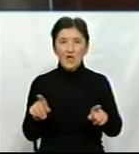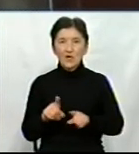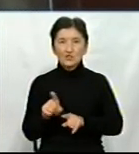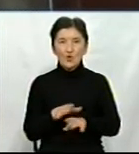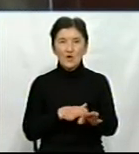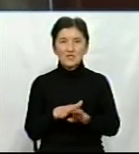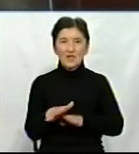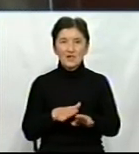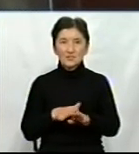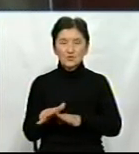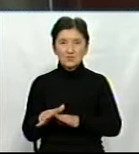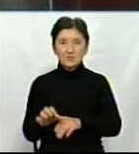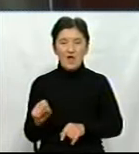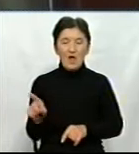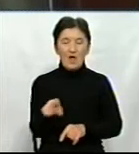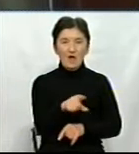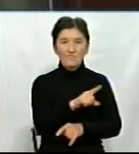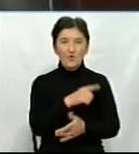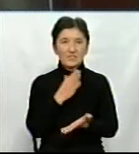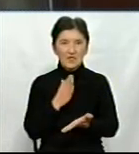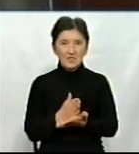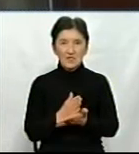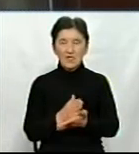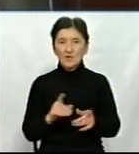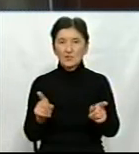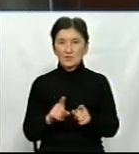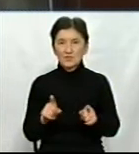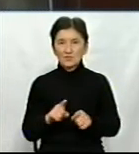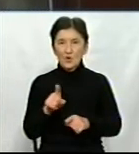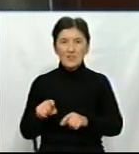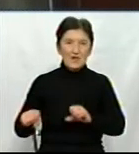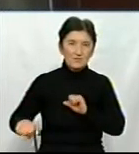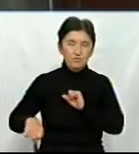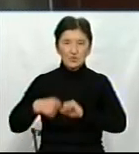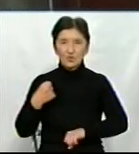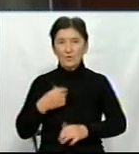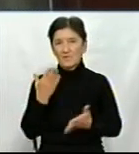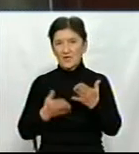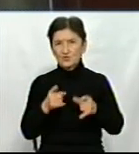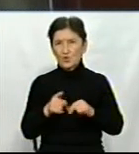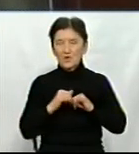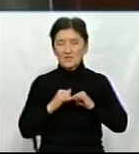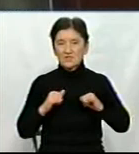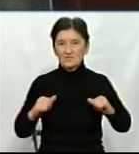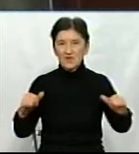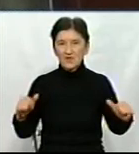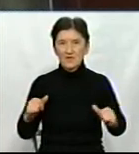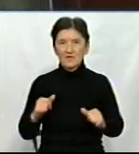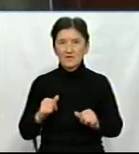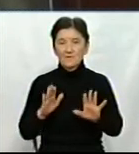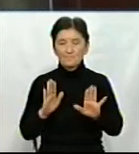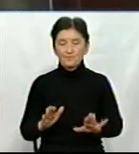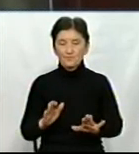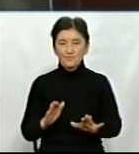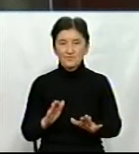тваринництва, а вони є, незважаючи на те, що галузь збиткова. І якщо в галузі рослинництва ріст сігає